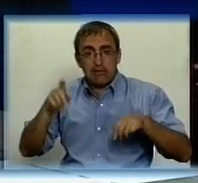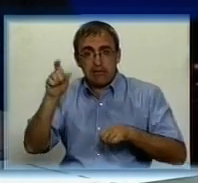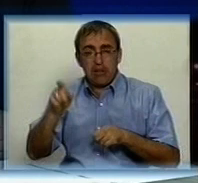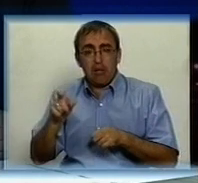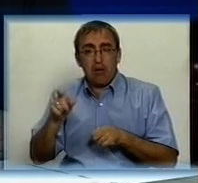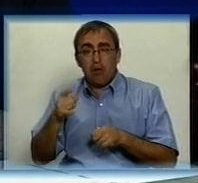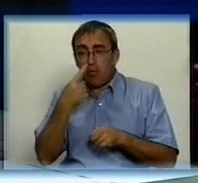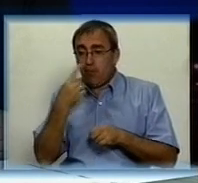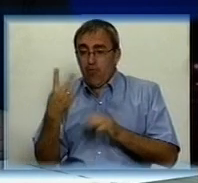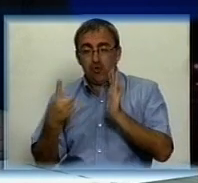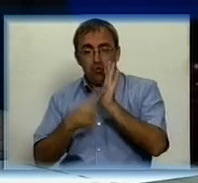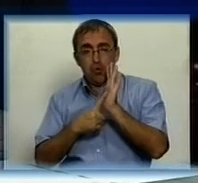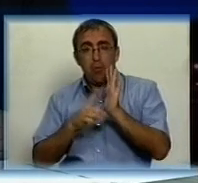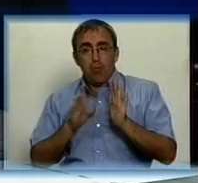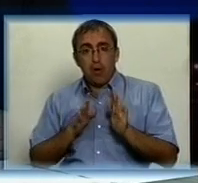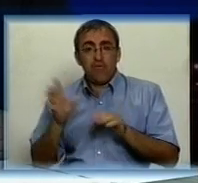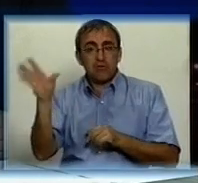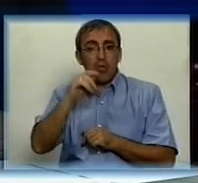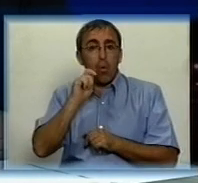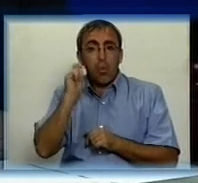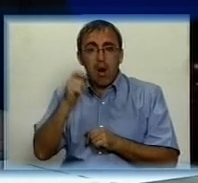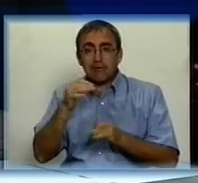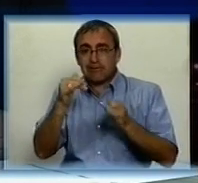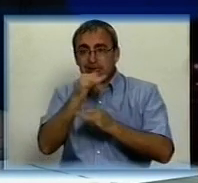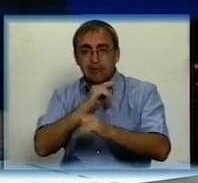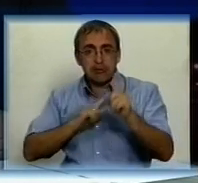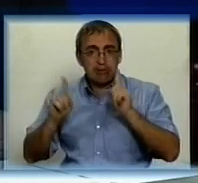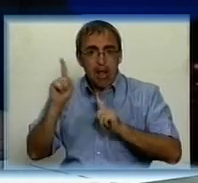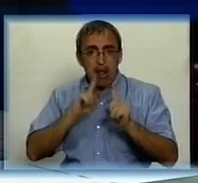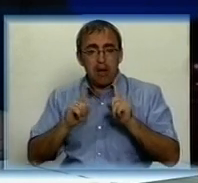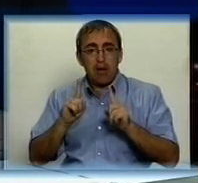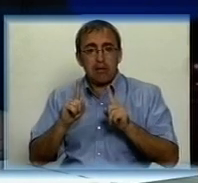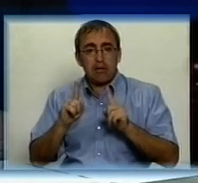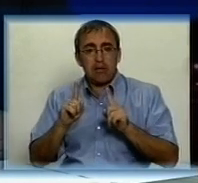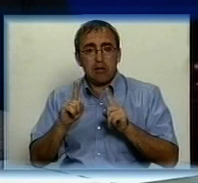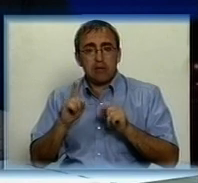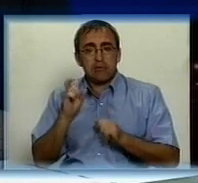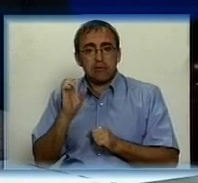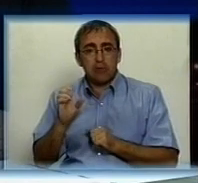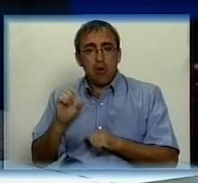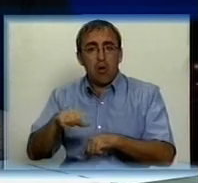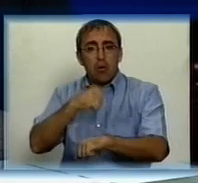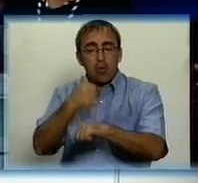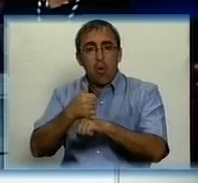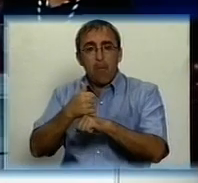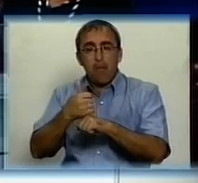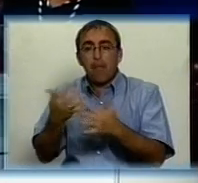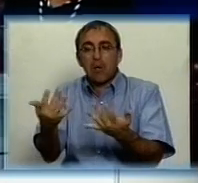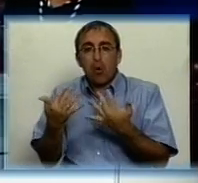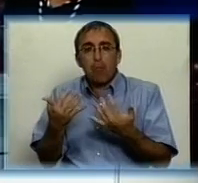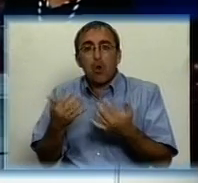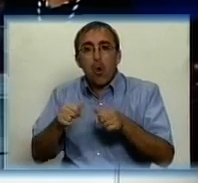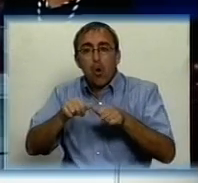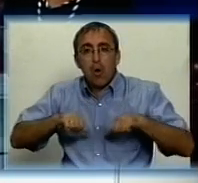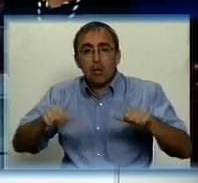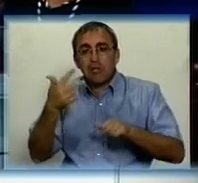Нещодавно, 26 числа, була всеукраїнська селектор, яку проводив безпосередньо з головою прийомної комісії, вищив 3